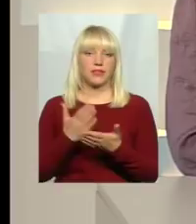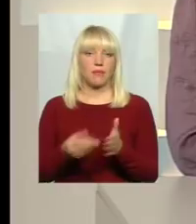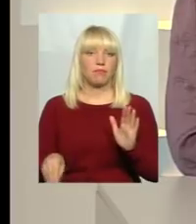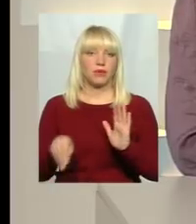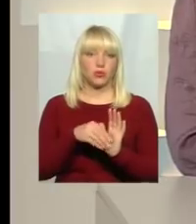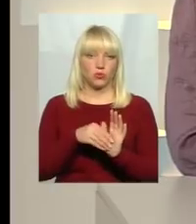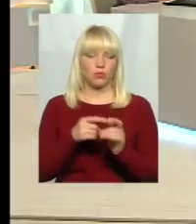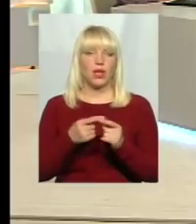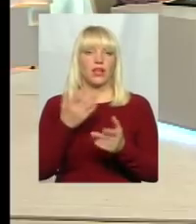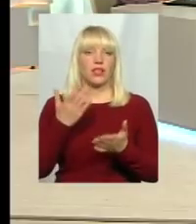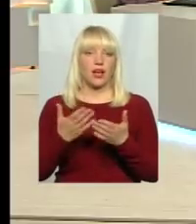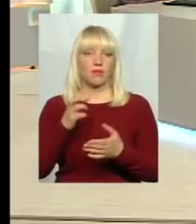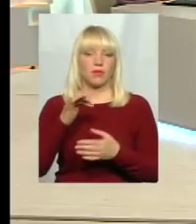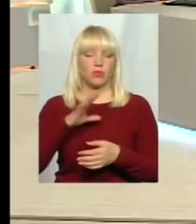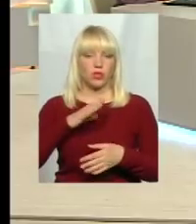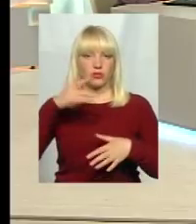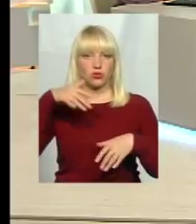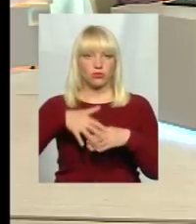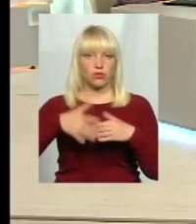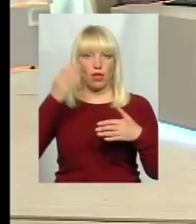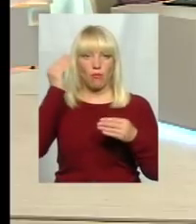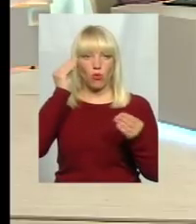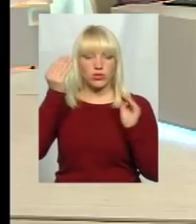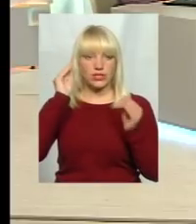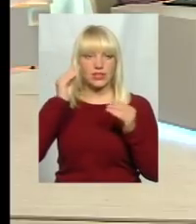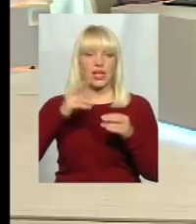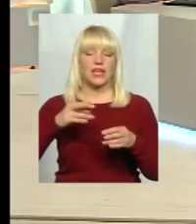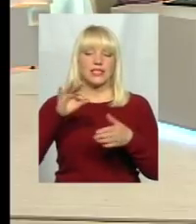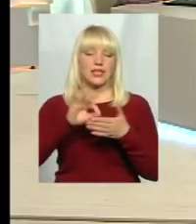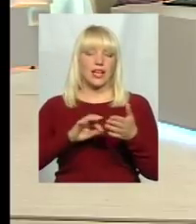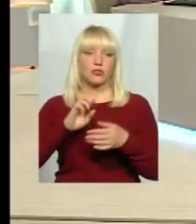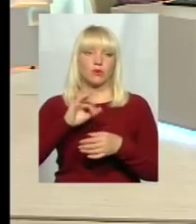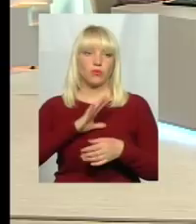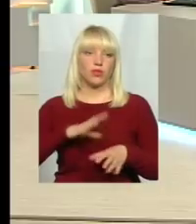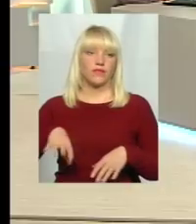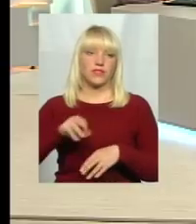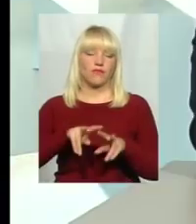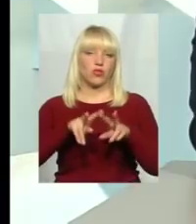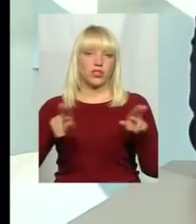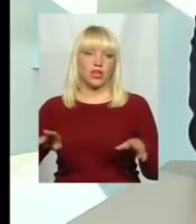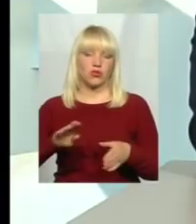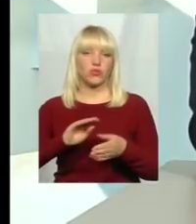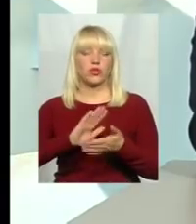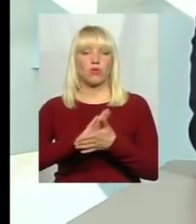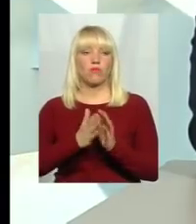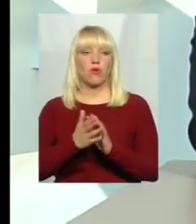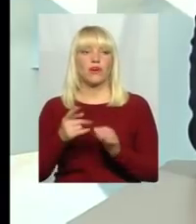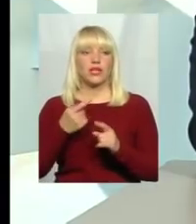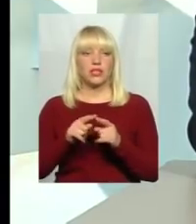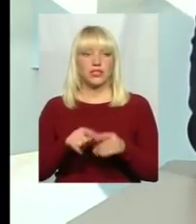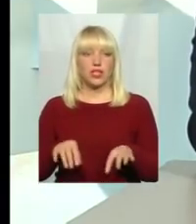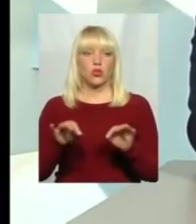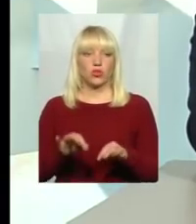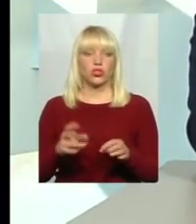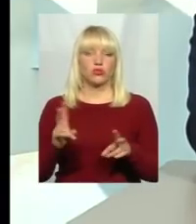якби була зрозуміла позиція, то зразу були всі в одинакових умовах. Ми говорили, і це логічно, що треба було територіальний